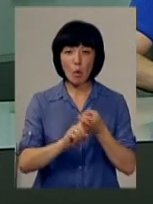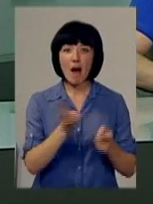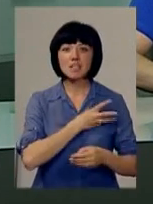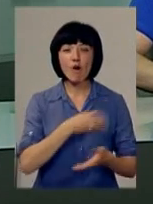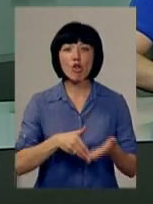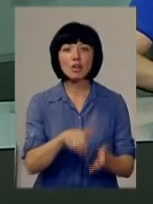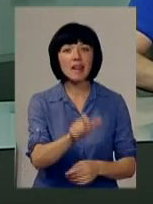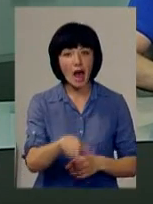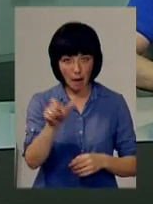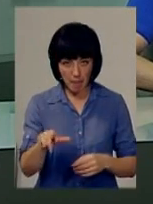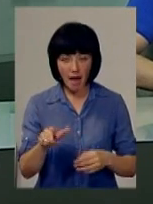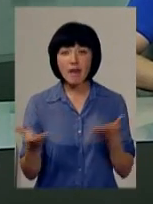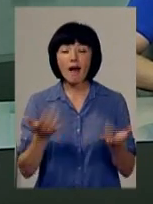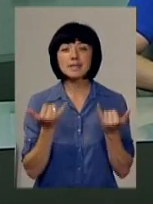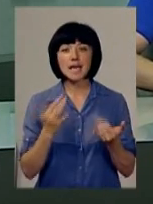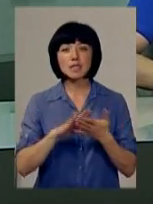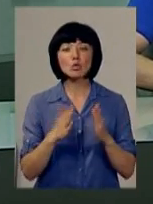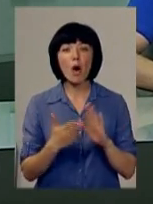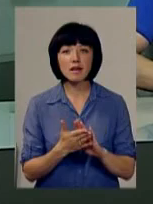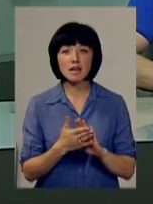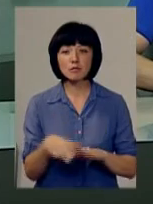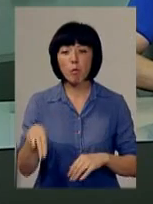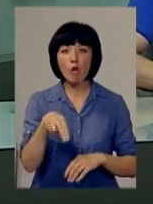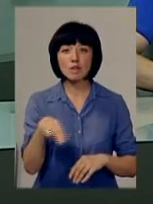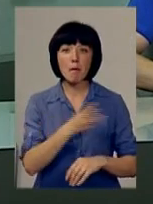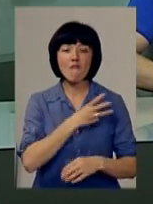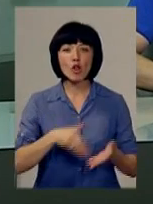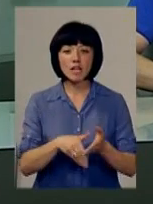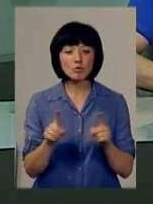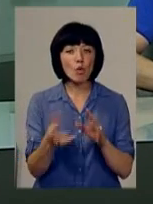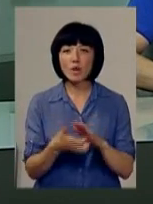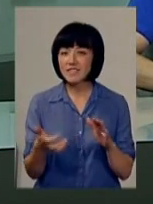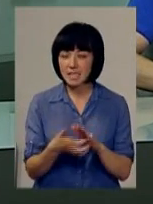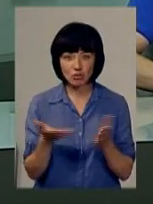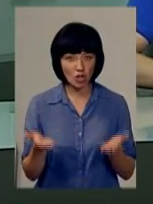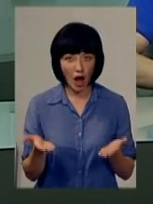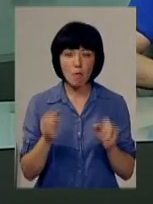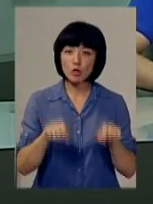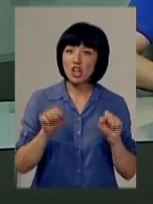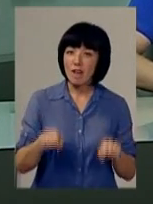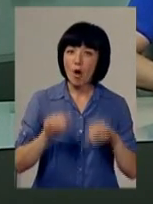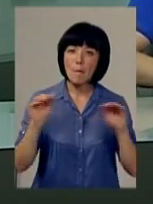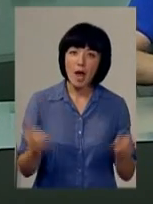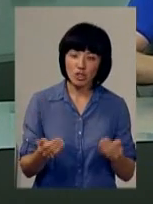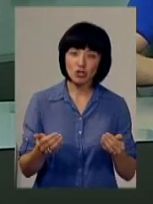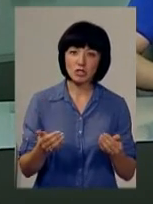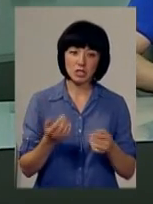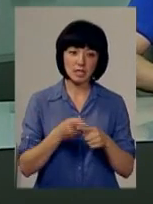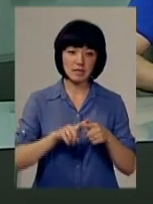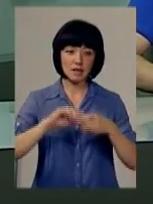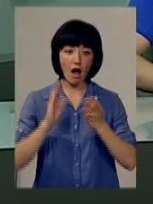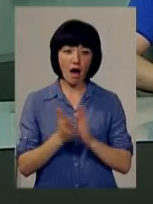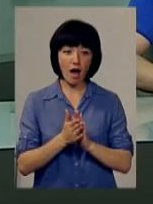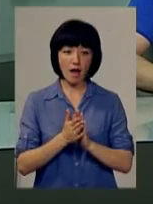волонтерами. Яка зараз ситуація, от, саме, з полонськими волонтерами, чого їм не вистачає? Тобто, можливо, менше, ну, це загальна